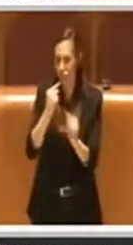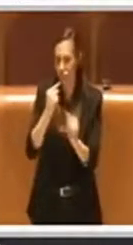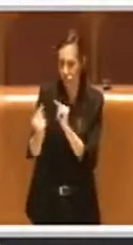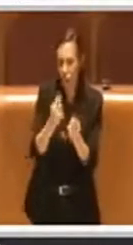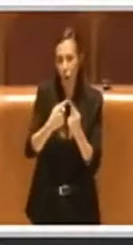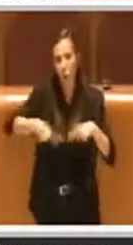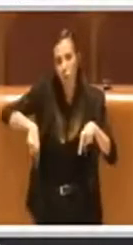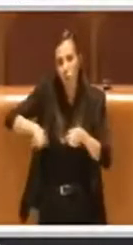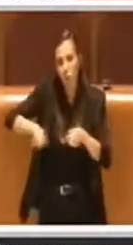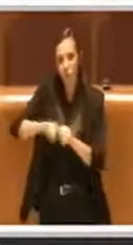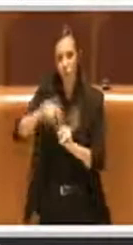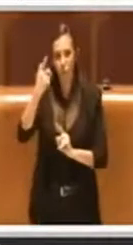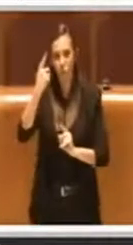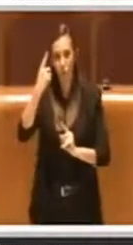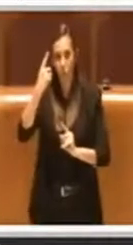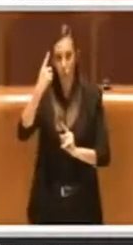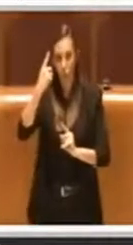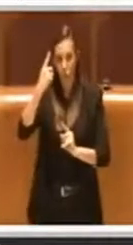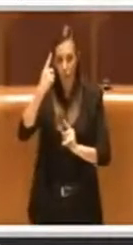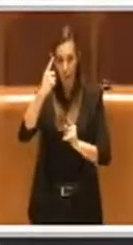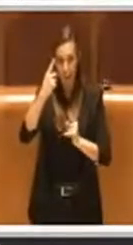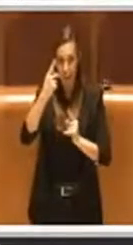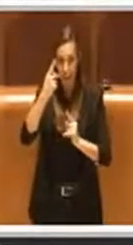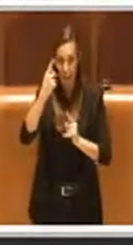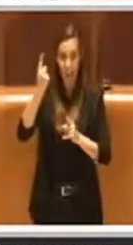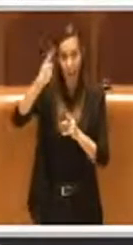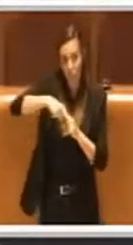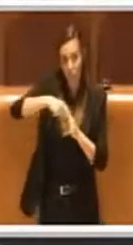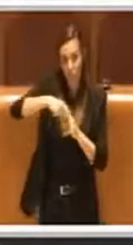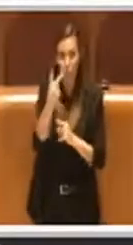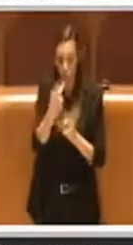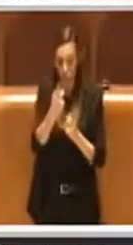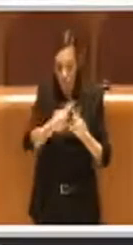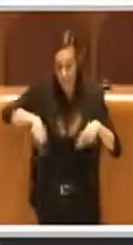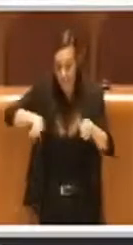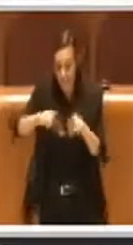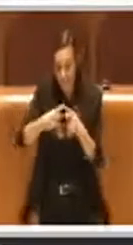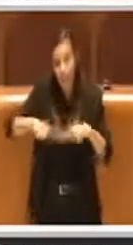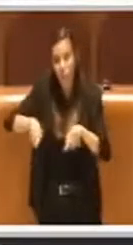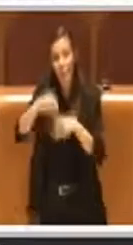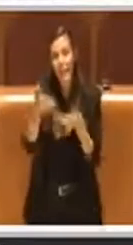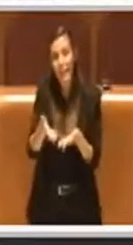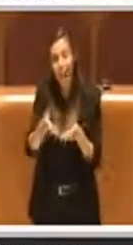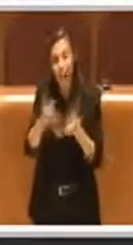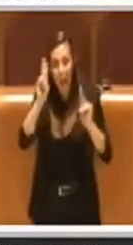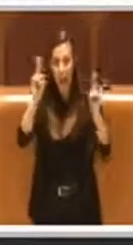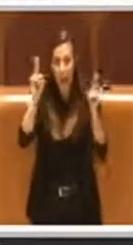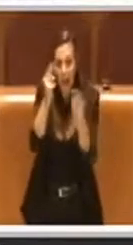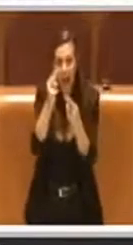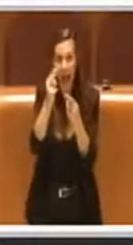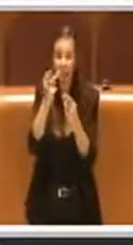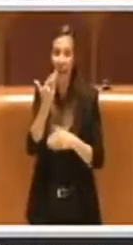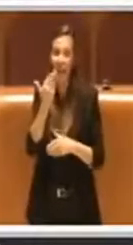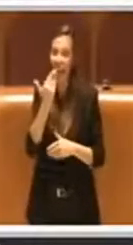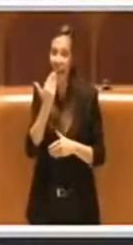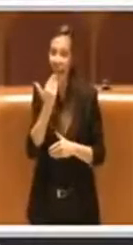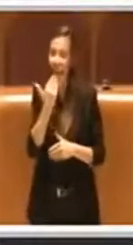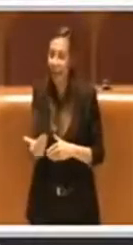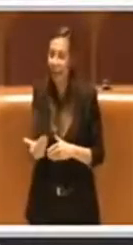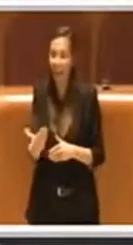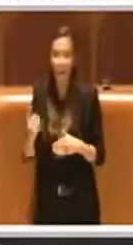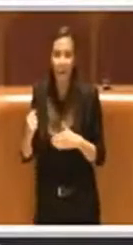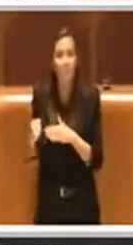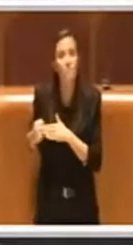commissione e in queste due lunghe sedute in Aula è stata possibile anche grazie al sostegno che l